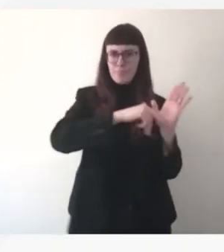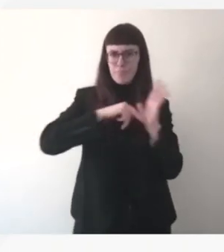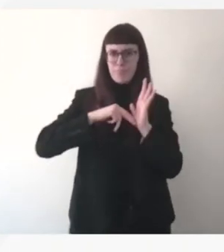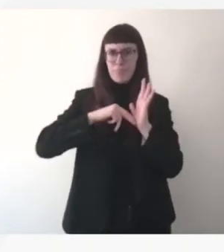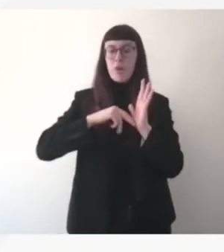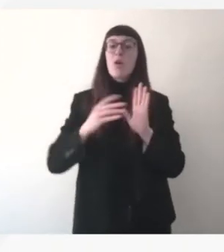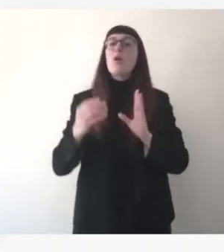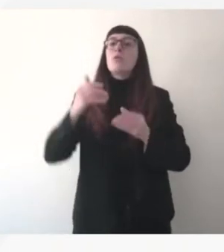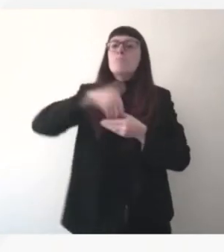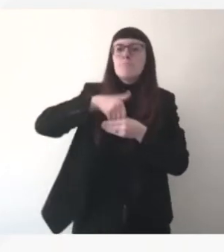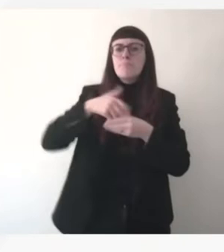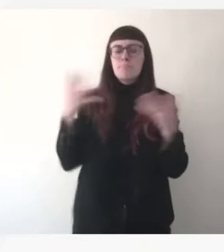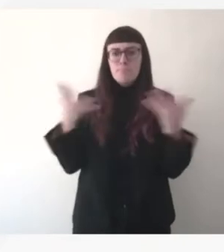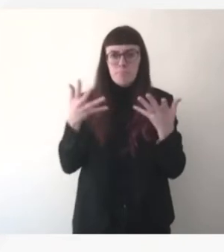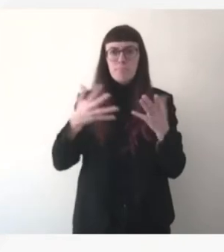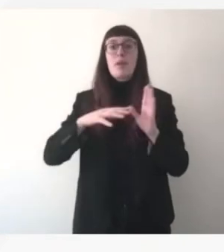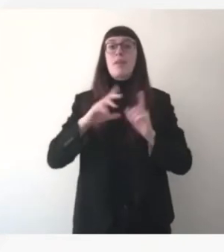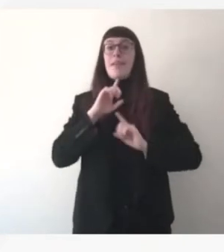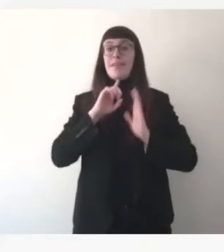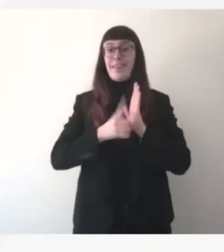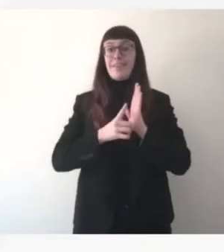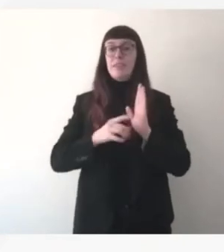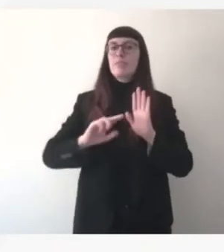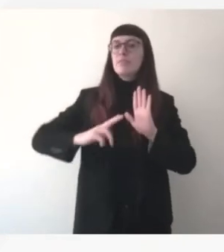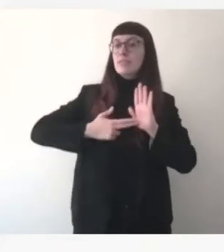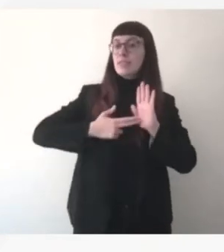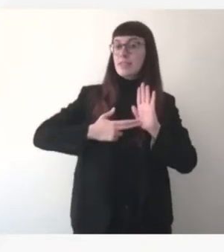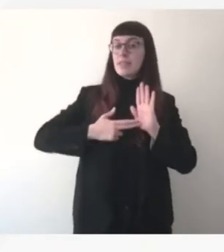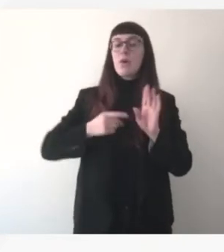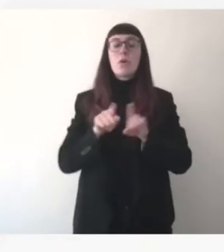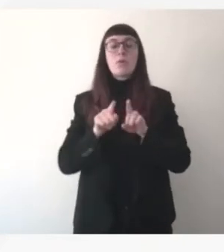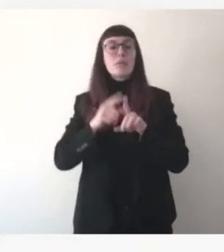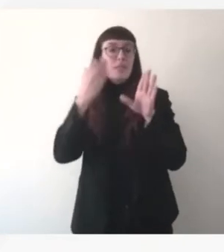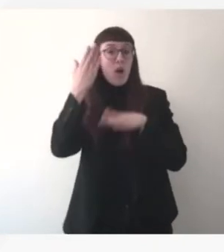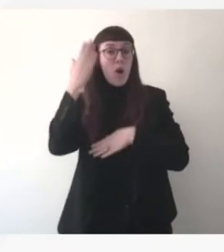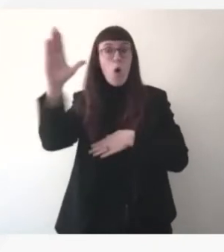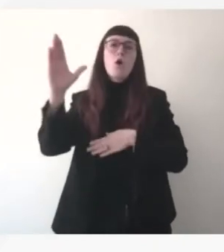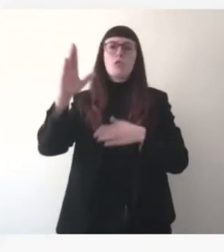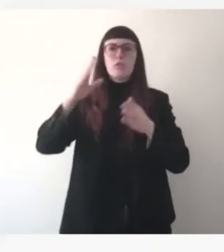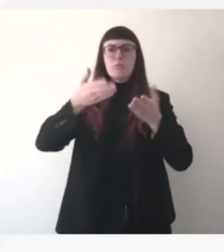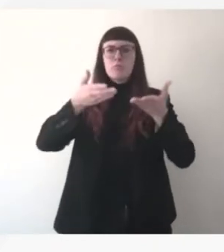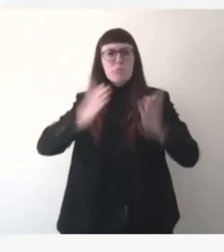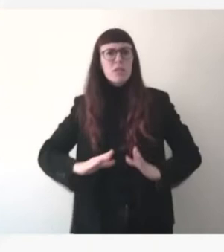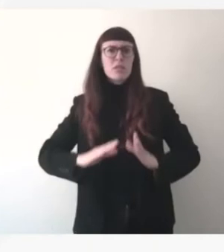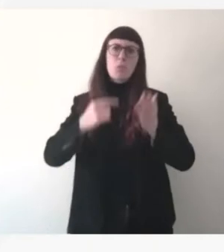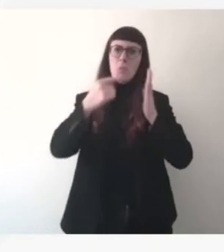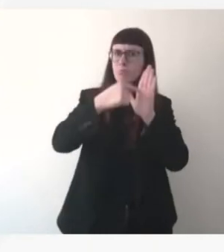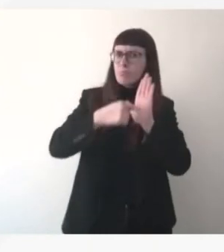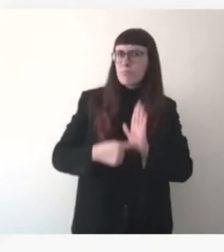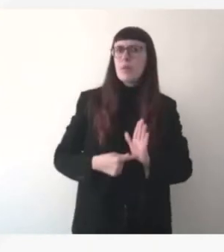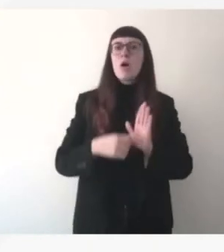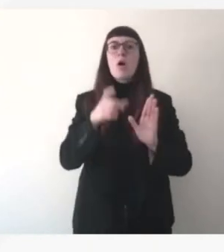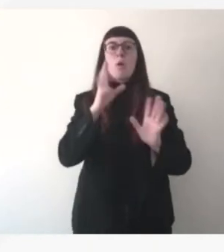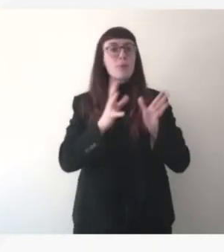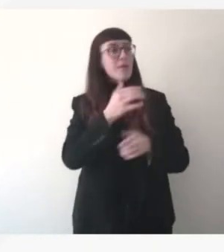mesures et des propositions sur lesquelles j'imagine Thierry Breton aura l'occasion de revenir notamment de fonds d